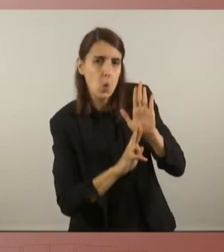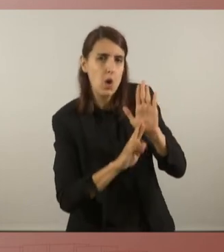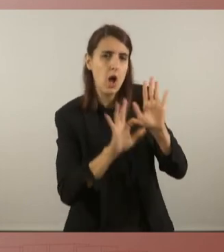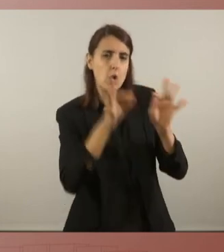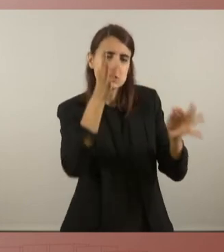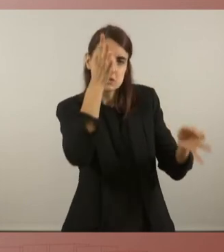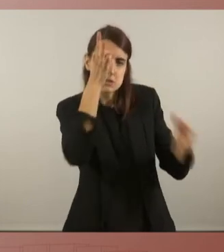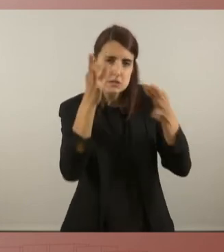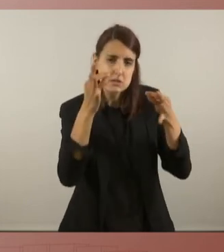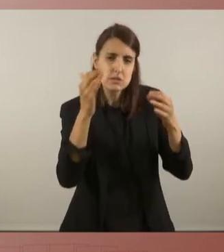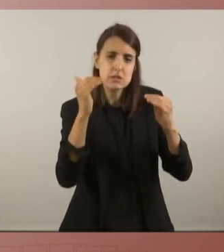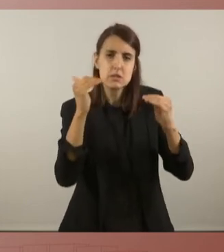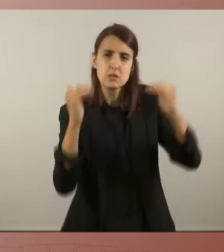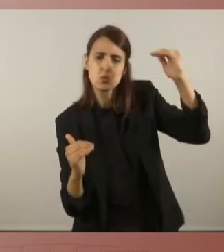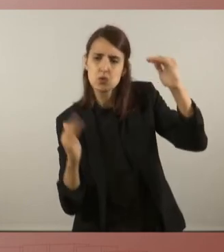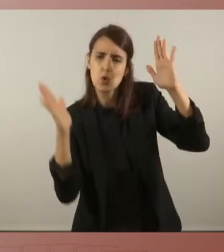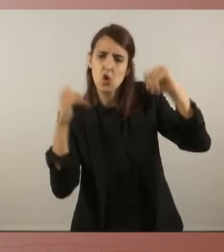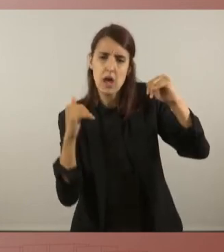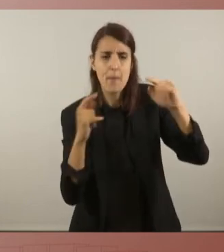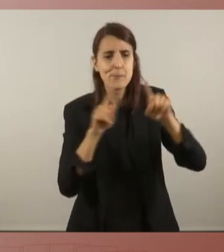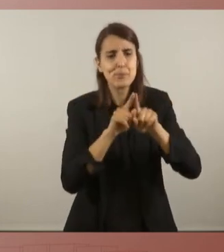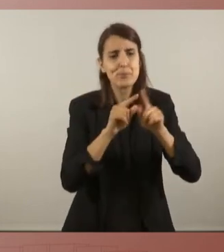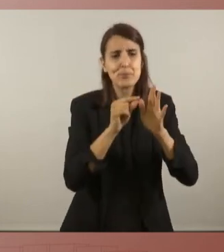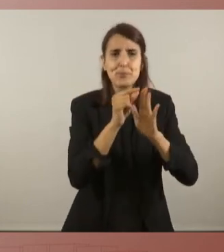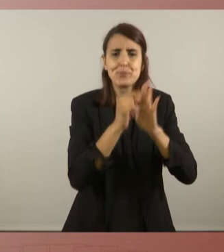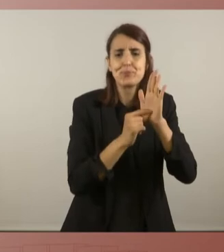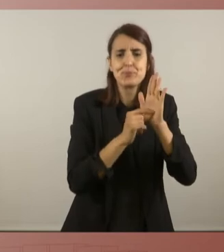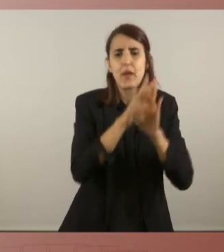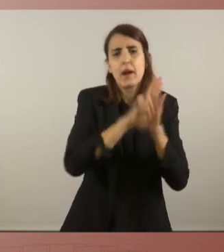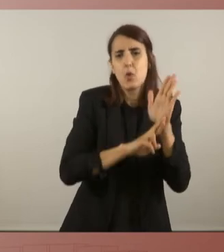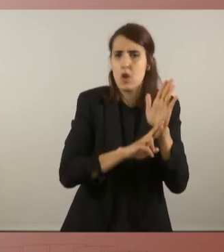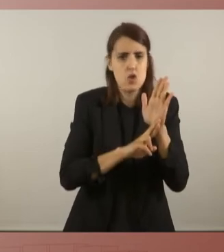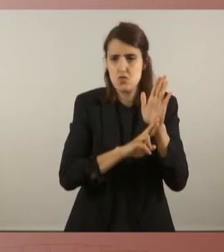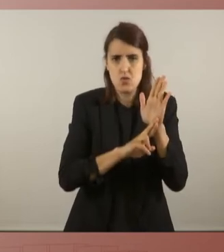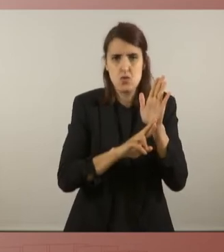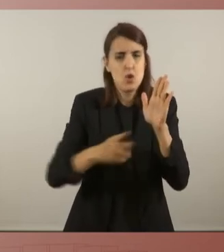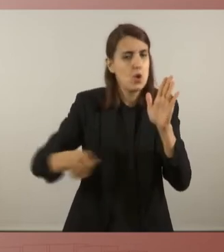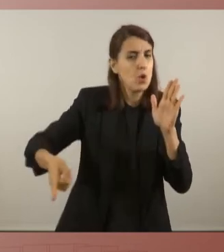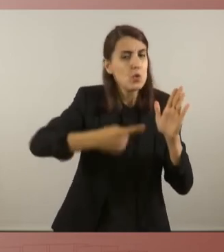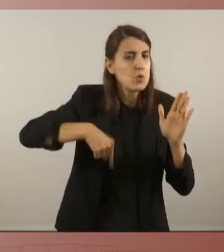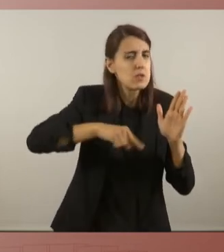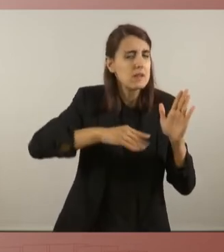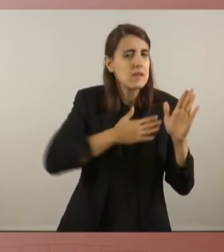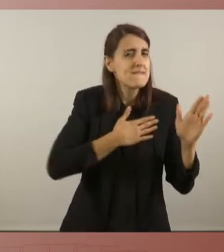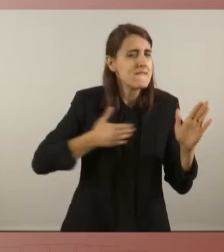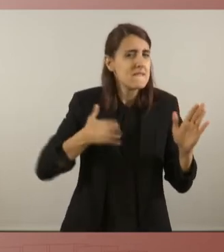causes que generen la injustícia o la desigualtat. Nosaltres el que parlem és de superar, de trencar les